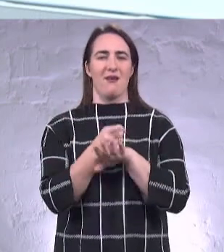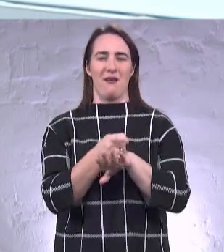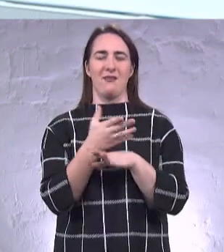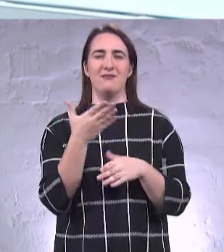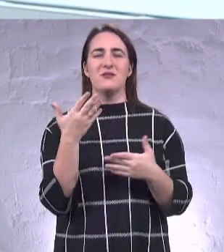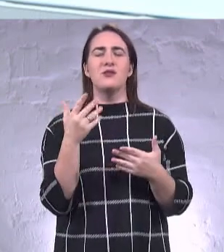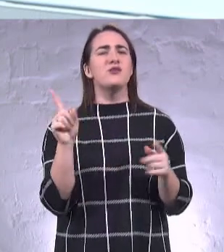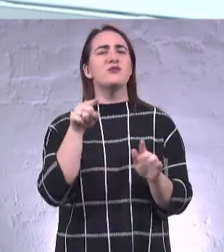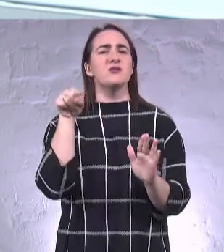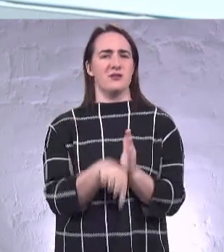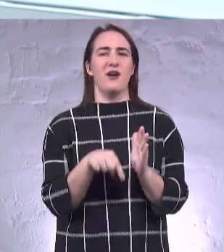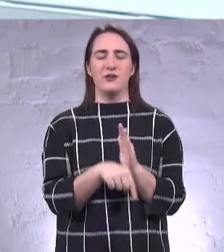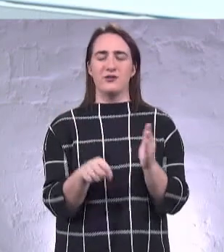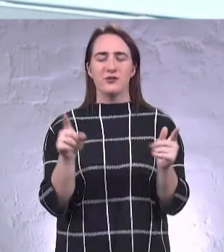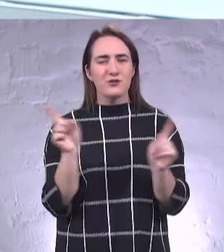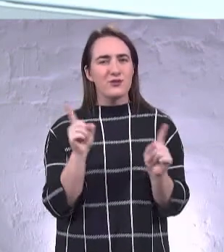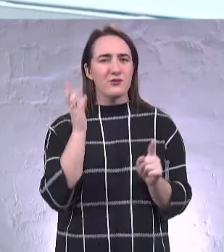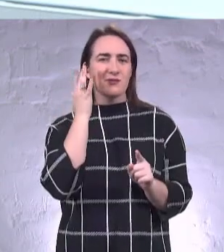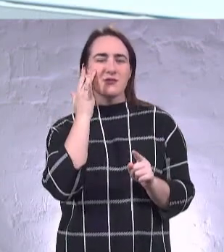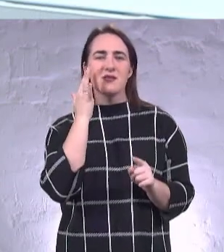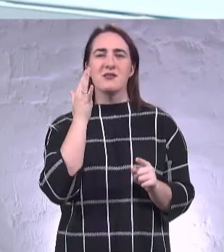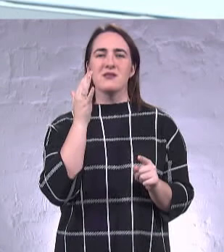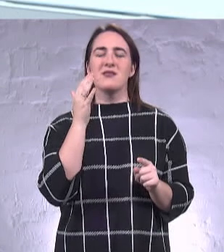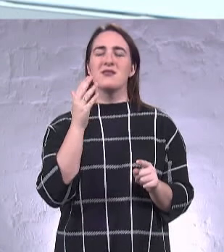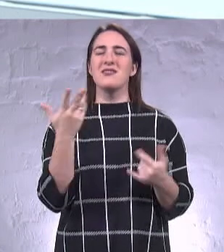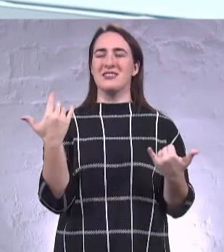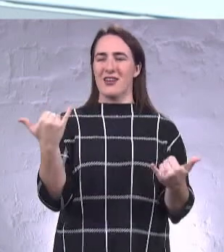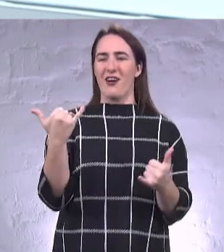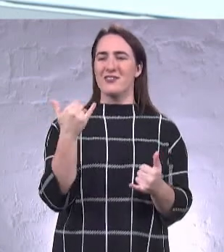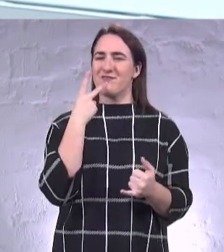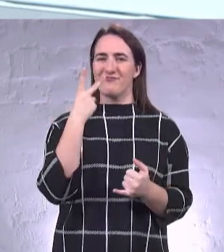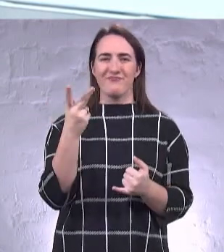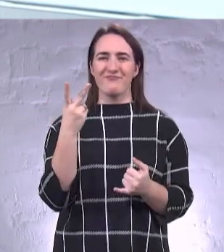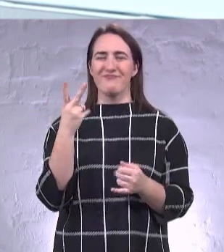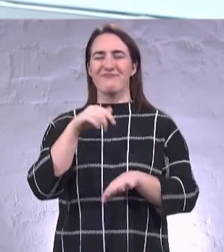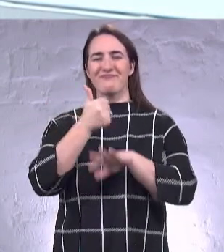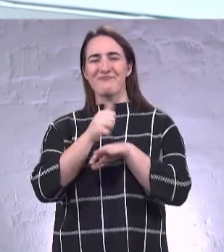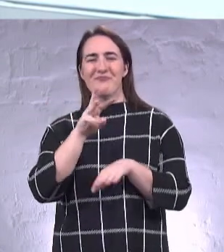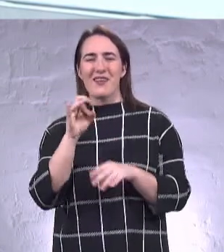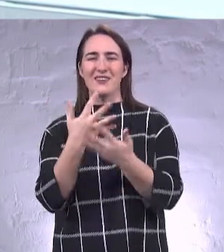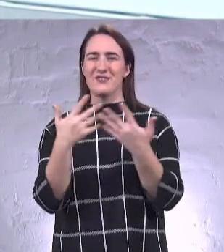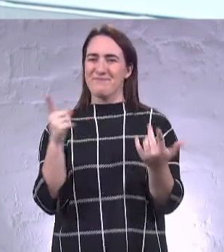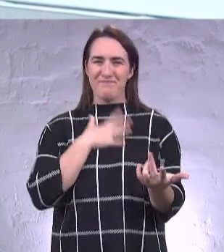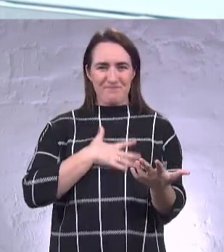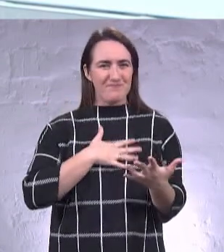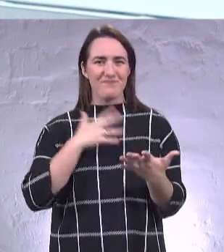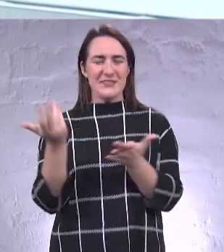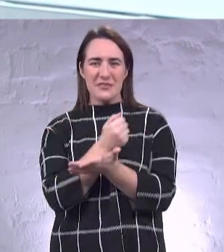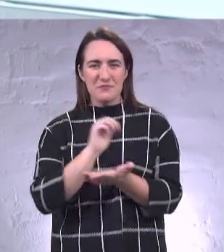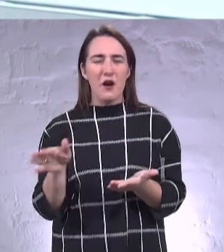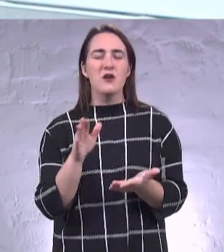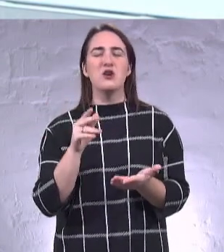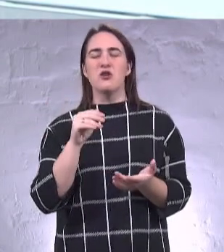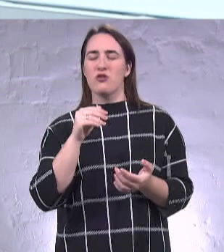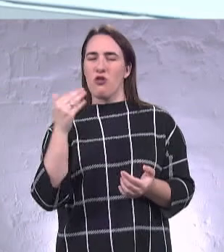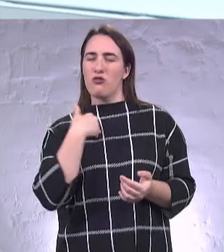наразі ті кадри, які зараз не справилися, не справляються, не знають, що робити, хочуть, щоб ви